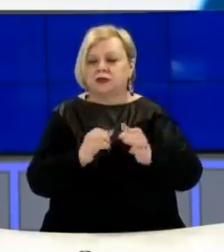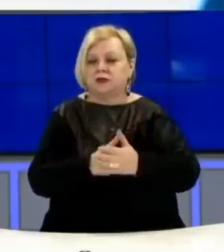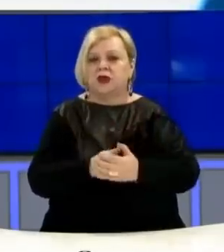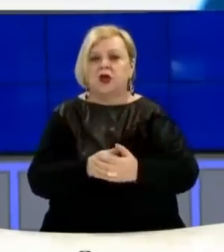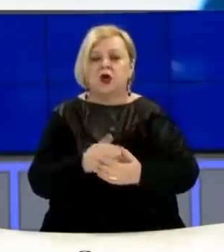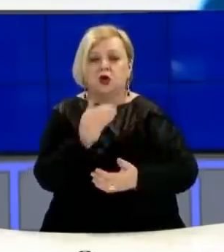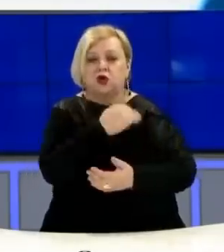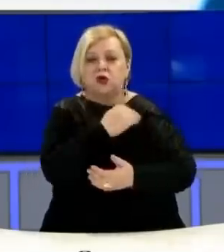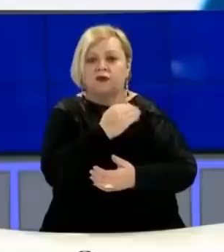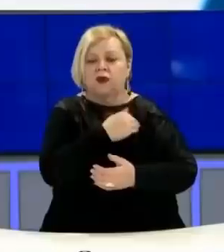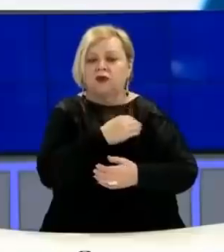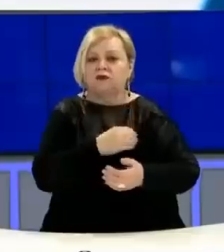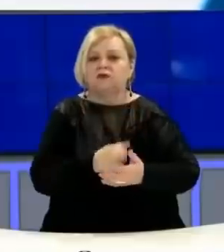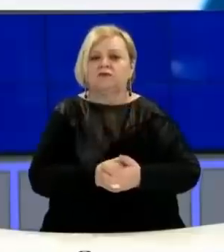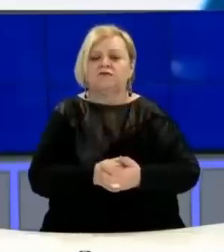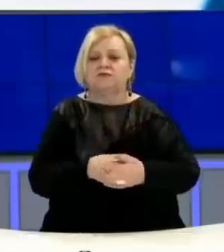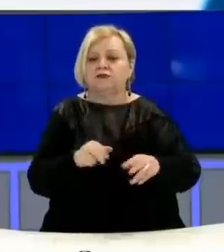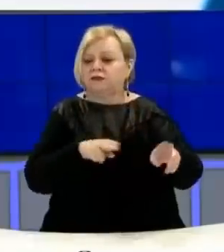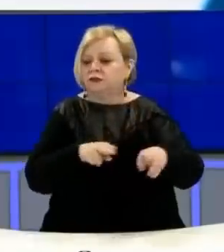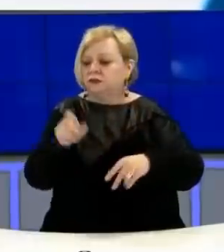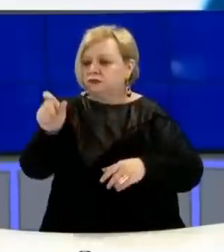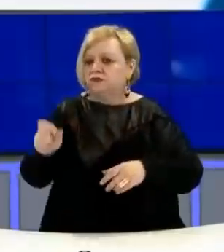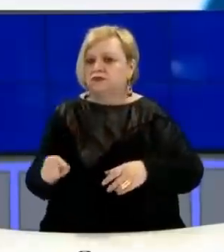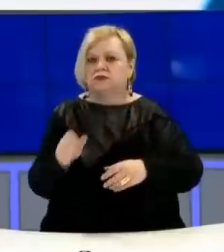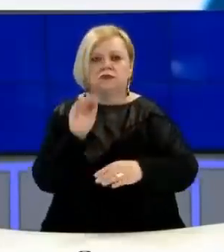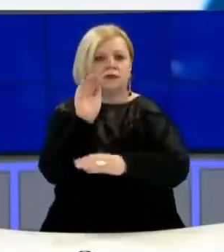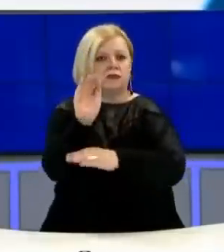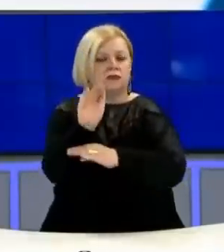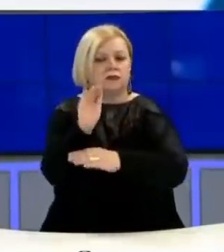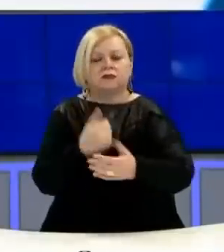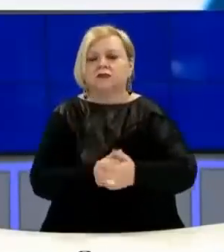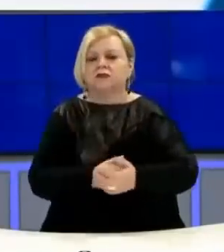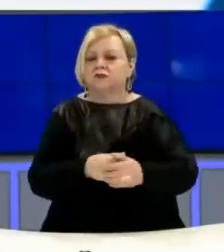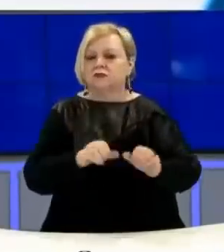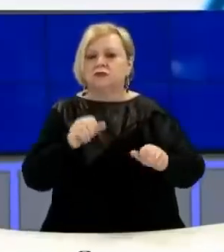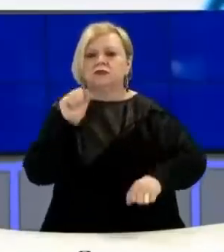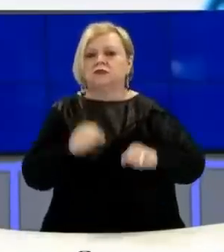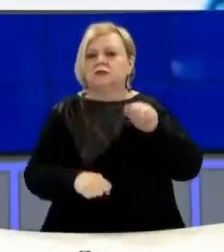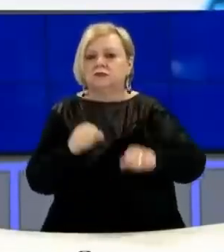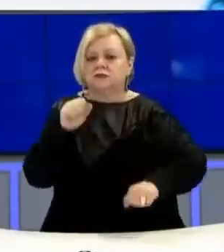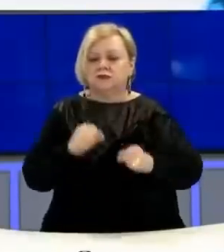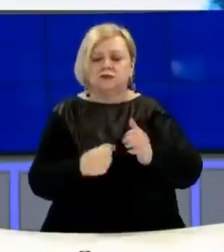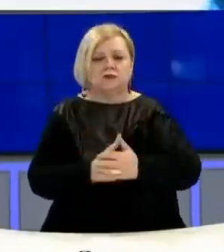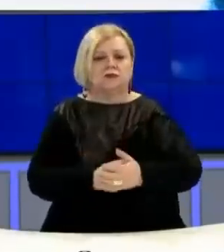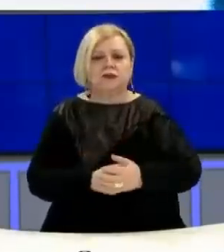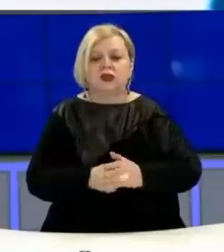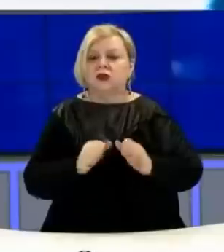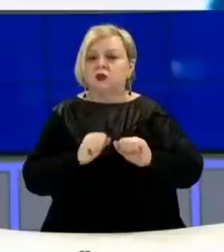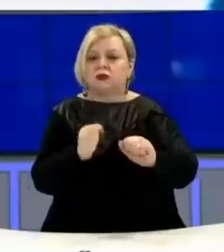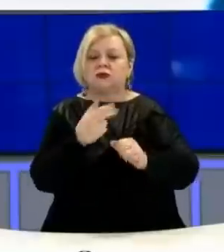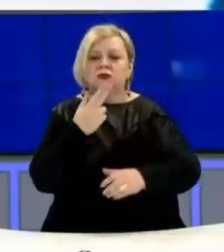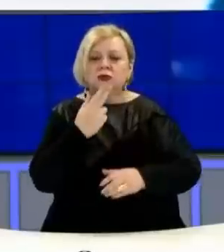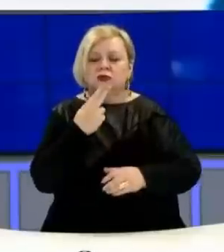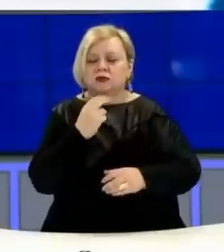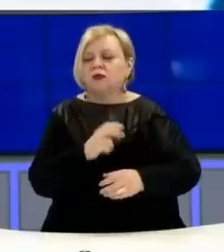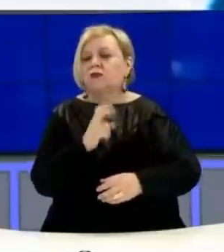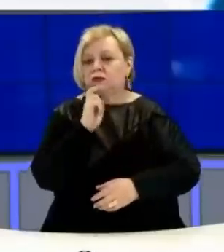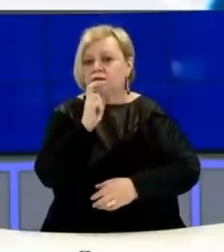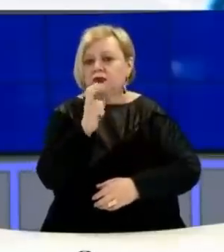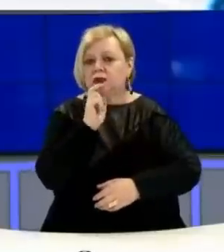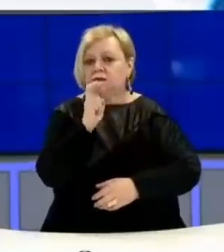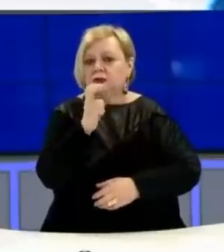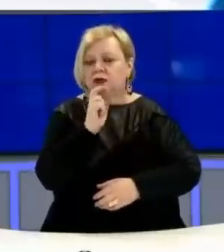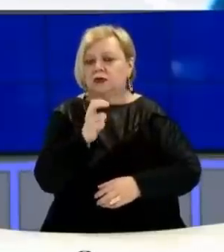është njëftuar se është saktuar prokurori rastit. Njëftojë opinioni se jam i gatshëm për kunder dërshirosime në gjdo qast të përgjigjëm